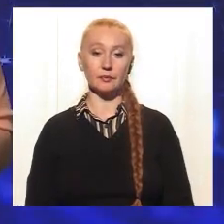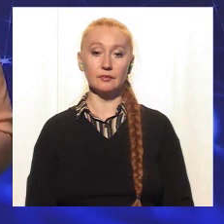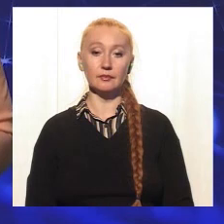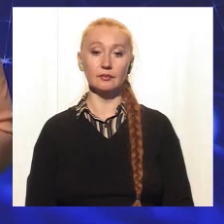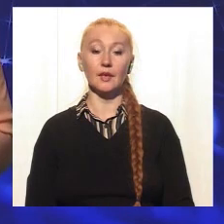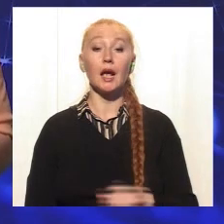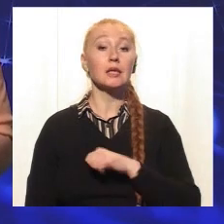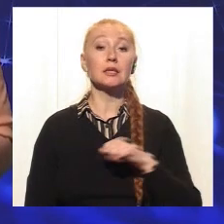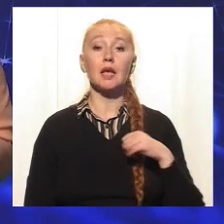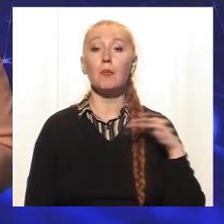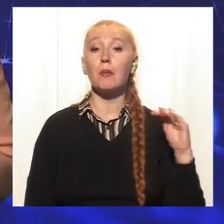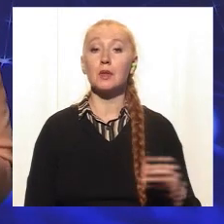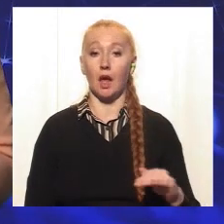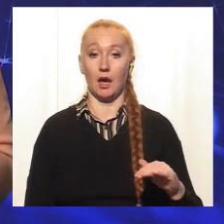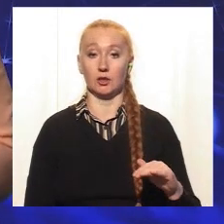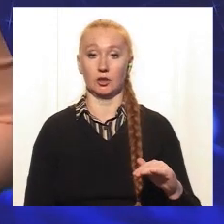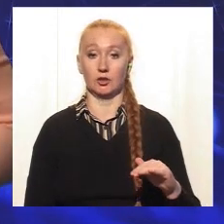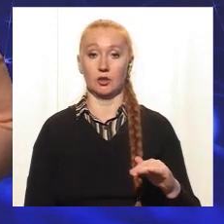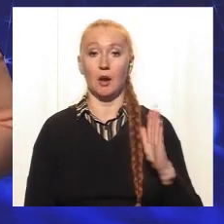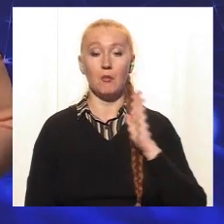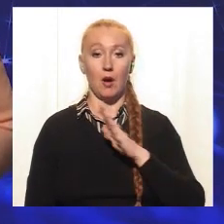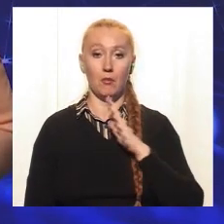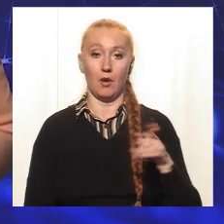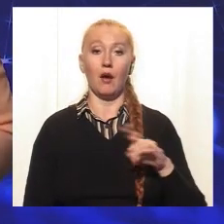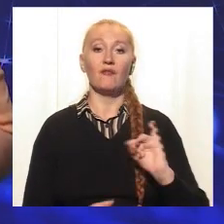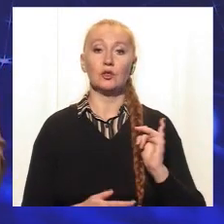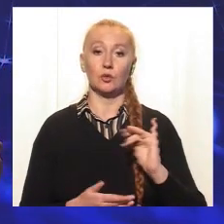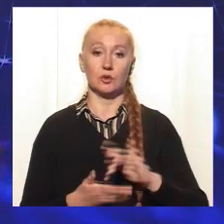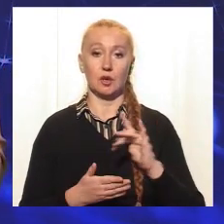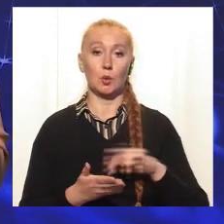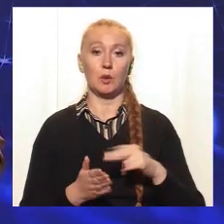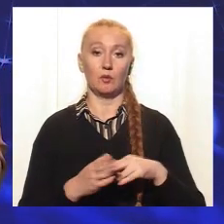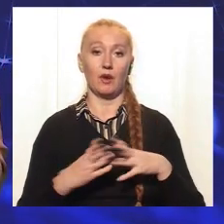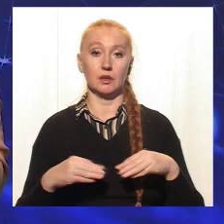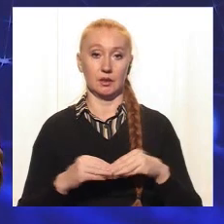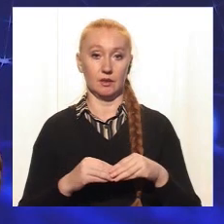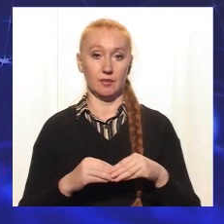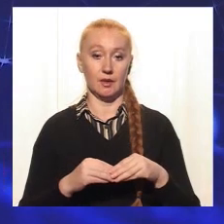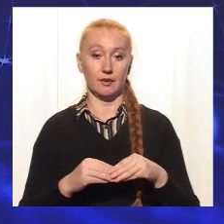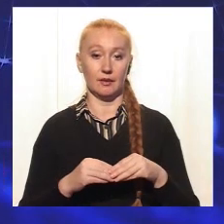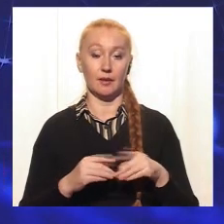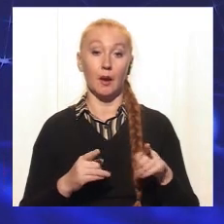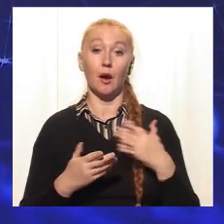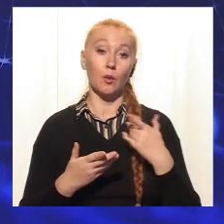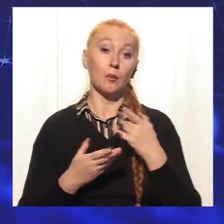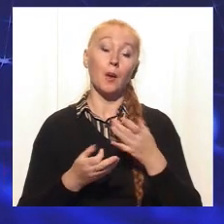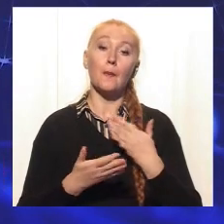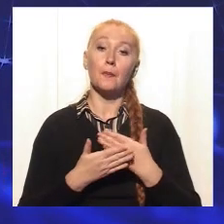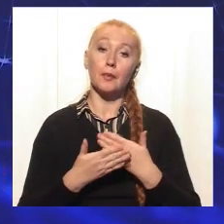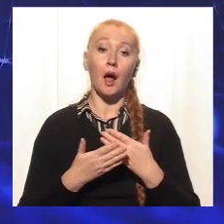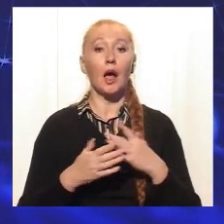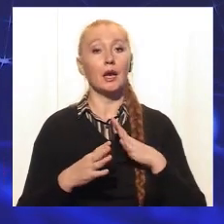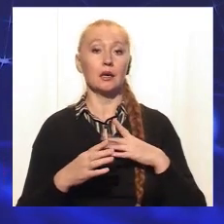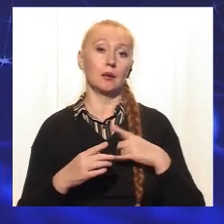Наймолодша мама в історії Центру планування сім'ї. Хотілося б почути якийсь такий приклад чи навпаки